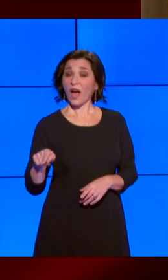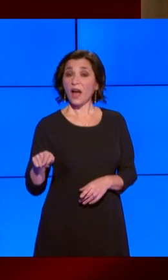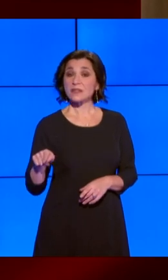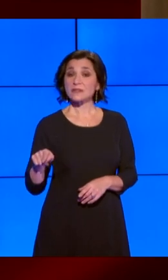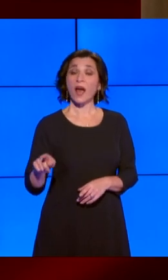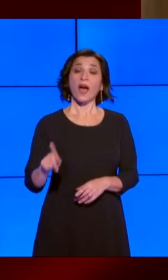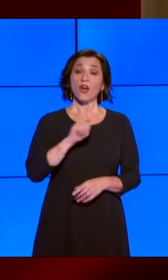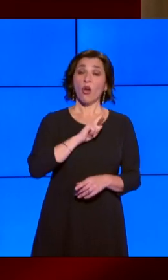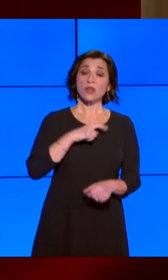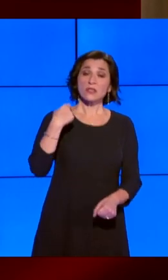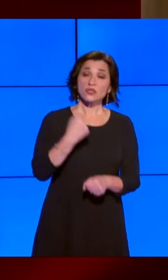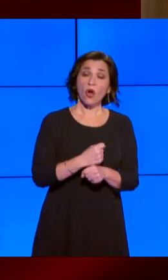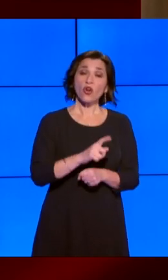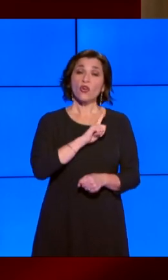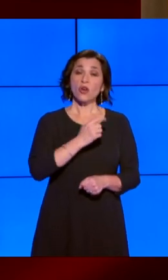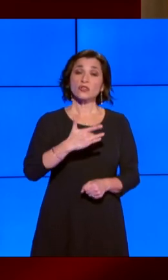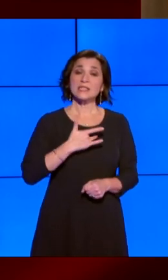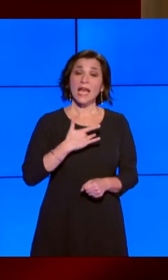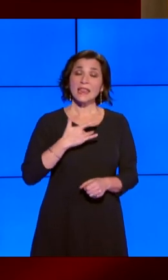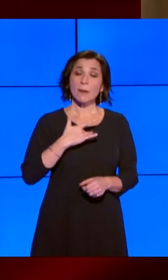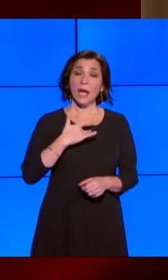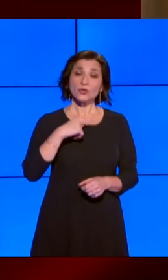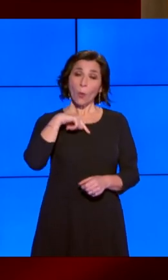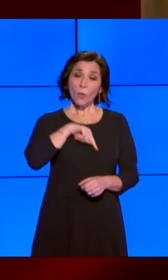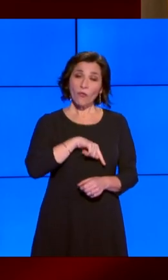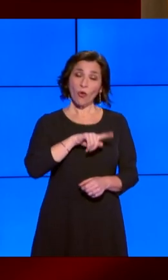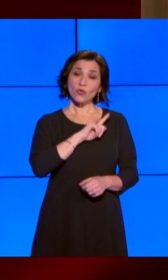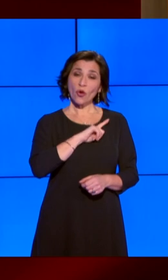storia e al sentimento profondo della nostra gente.